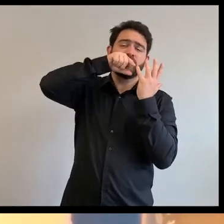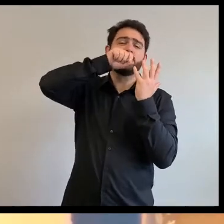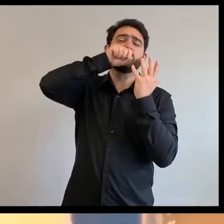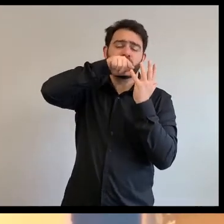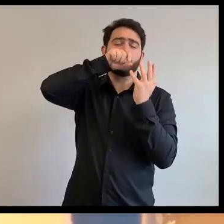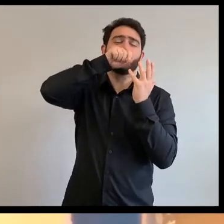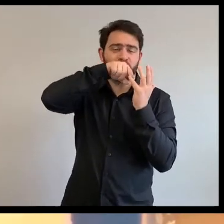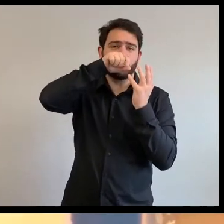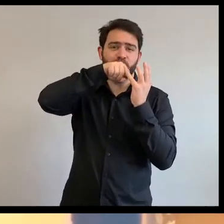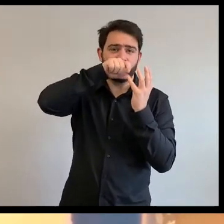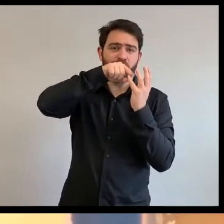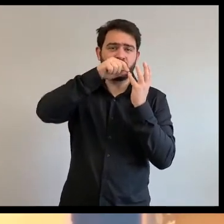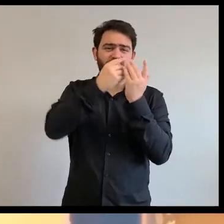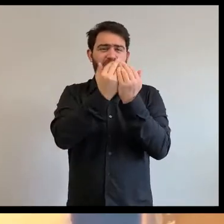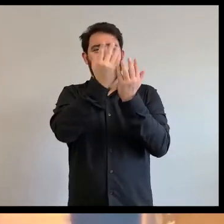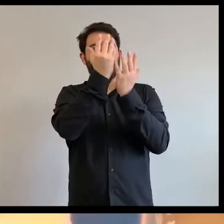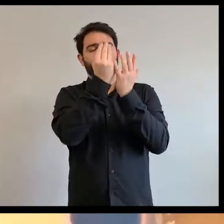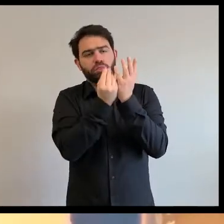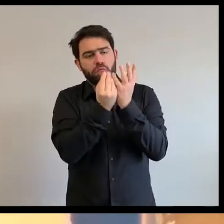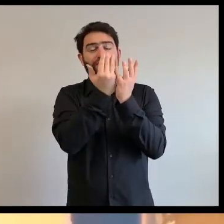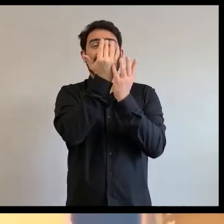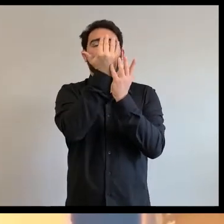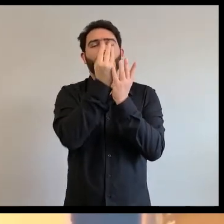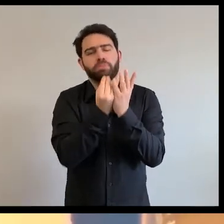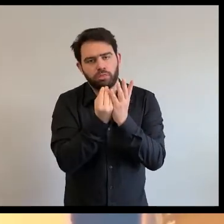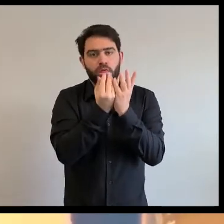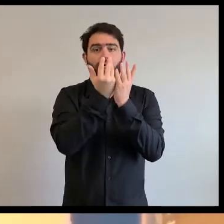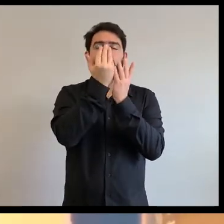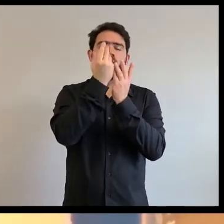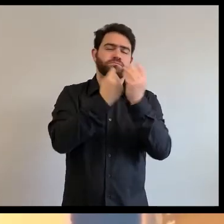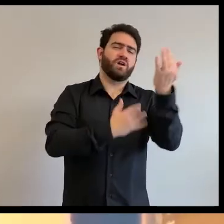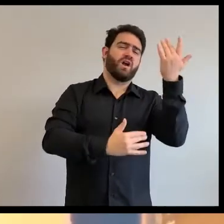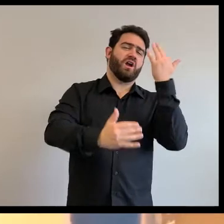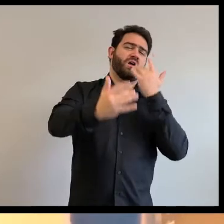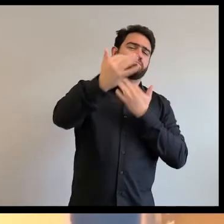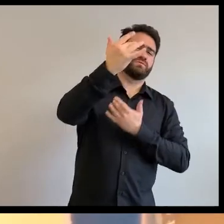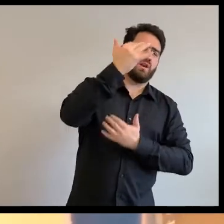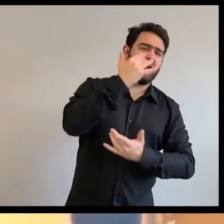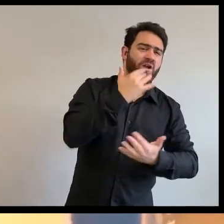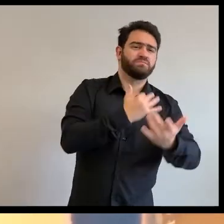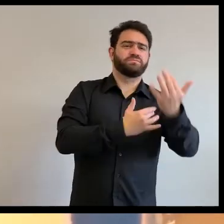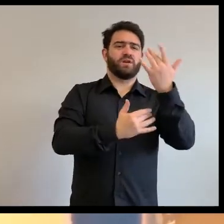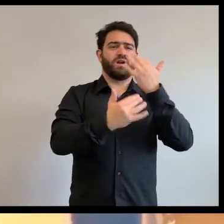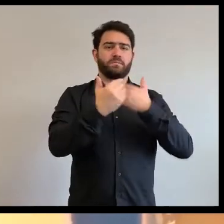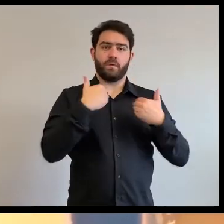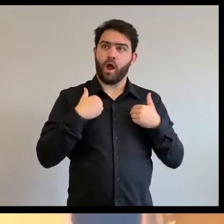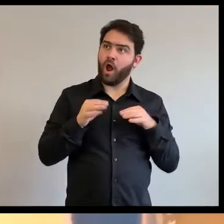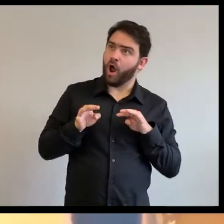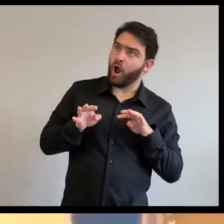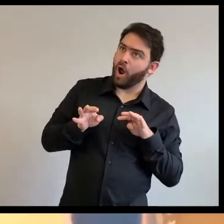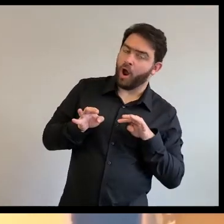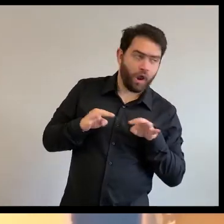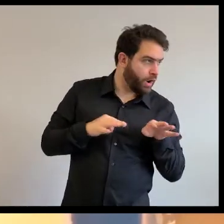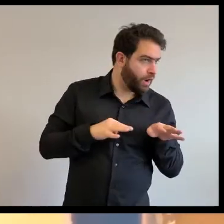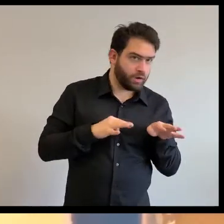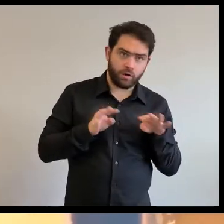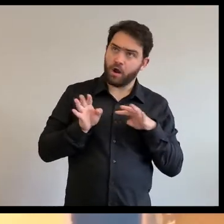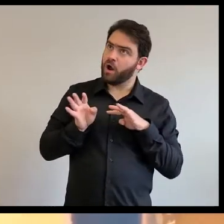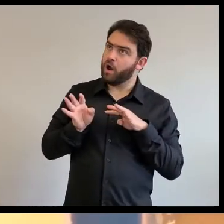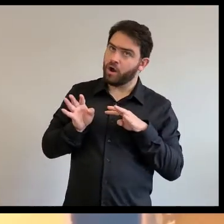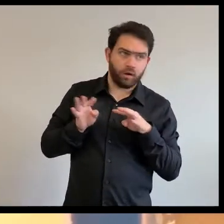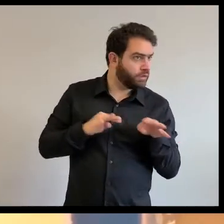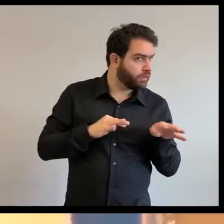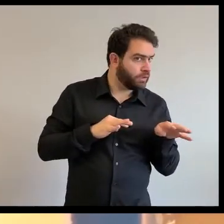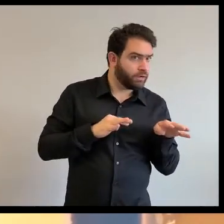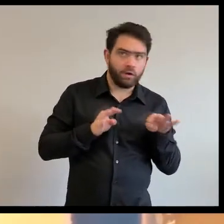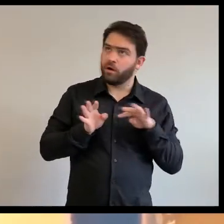Il a pris une goutte d'eau dans son bec. Il a retourné vers la forêt en feu. Il a lancé la goutte d sur le feu. Encore,